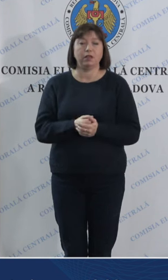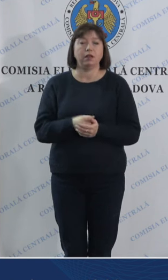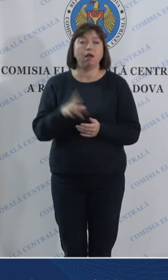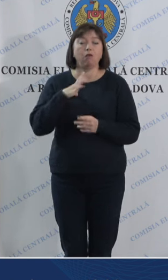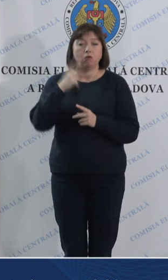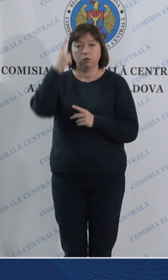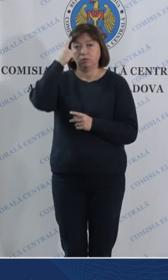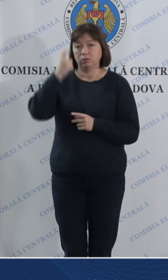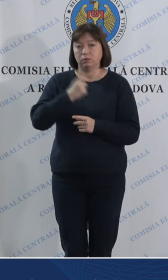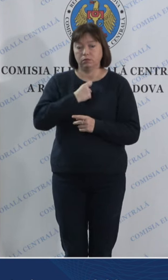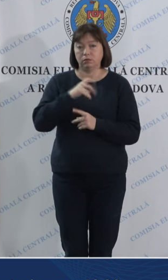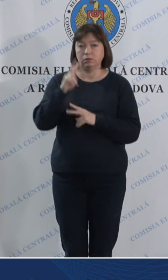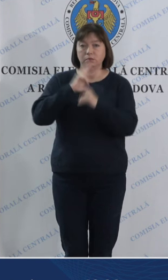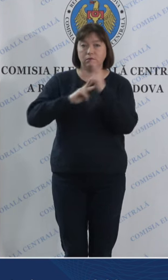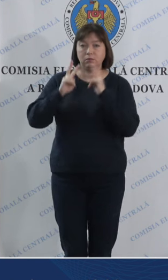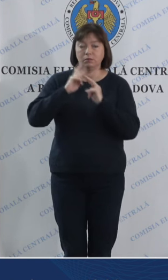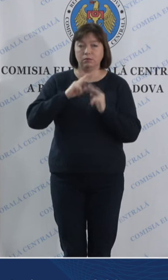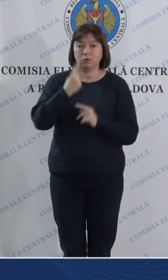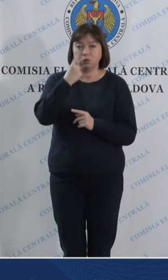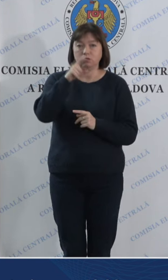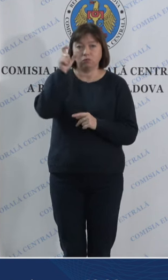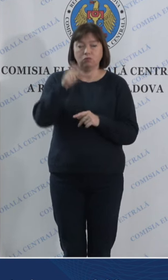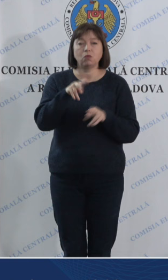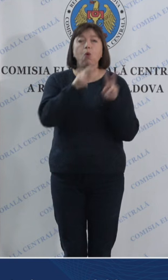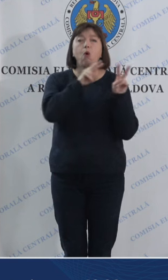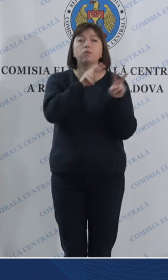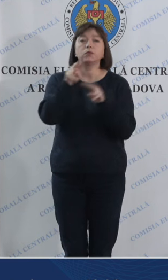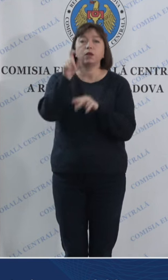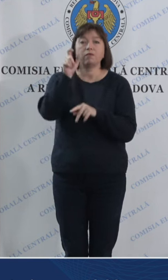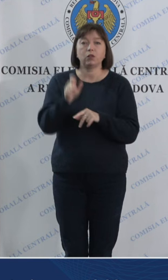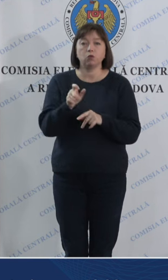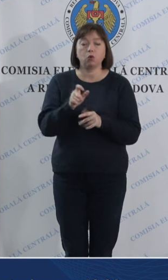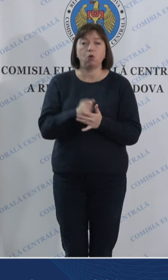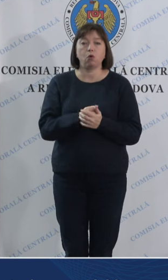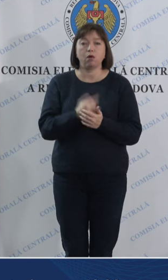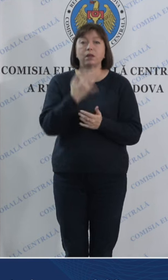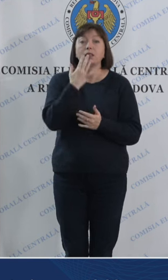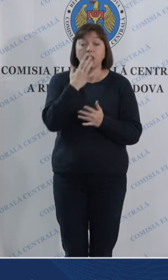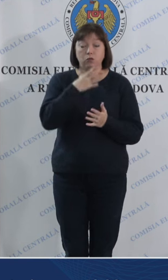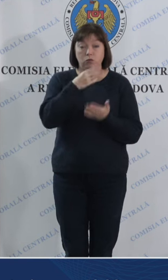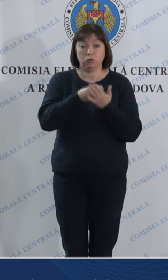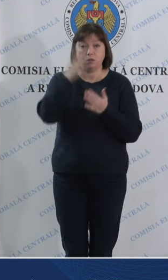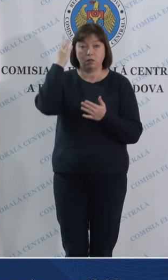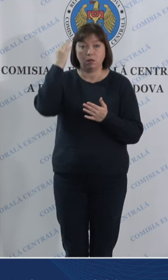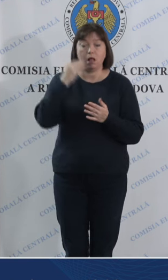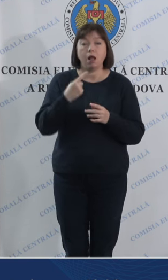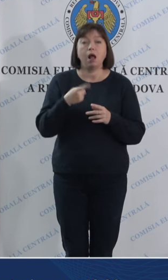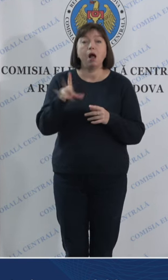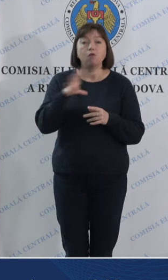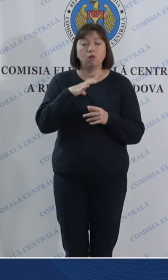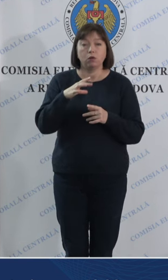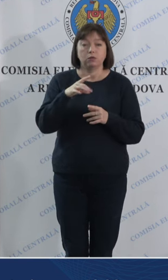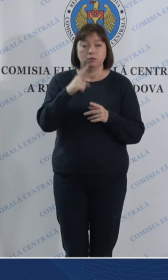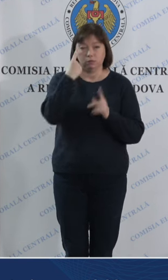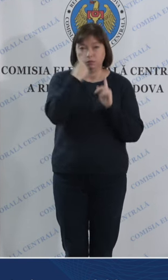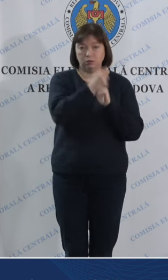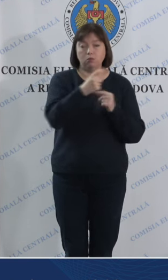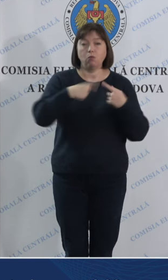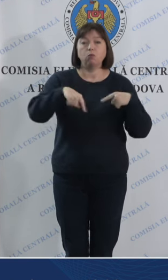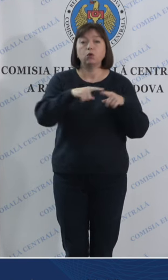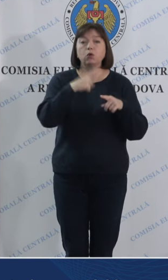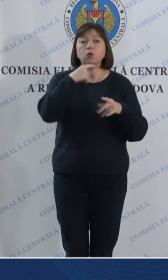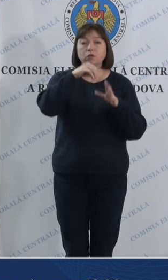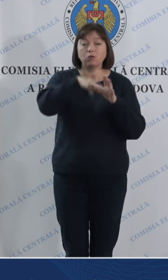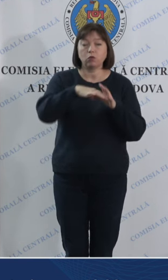de la un observator național prin care a fost sesizat birou electoral a